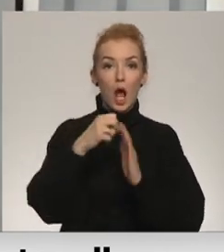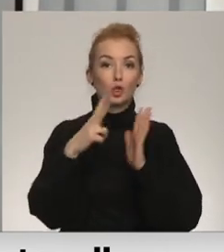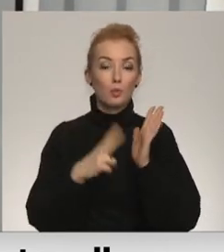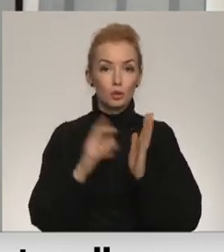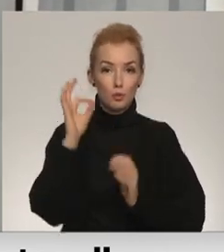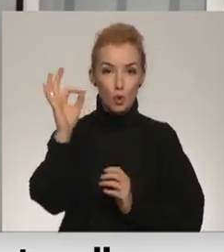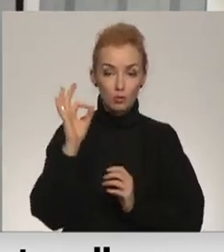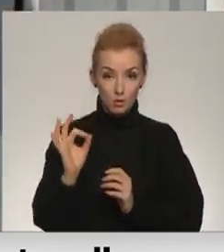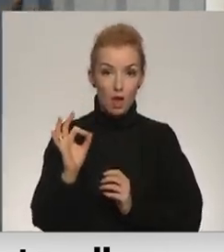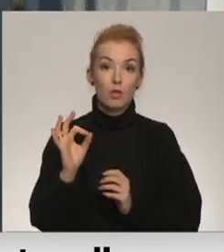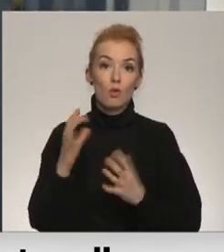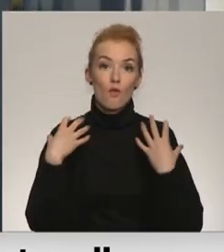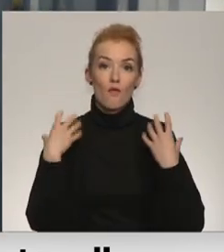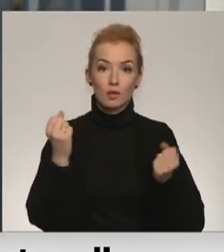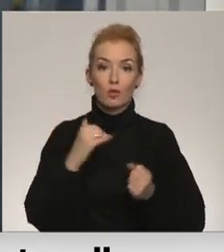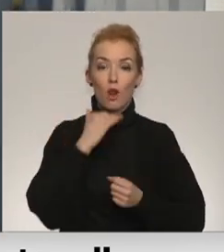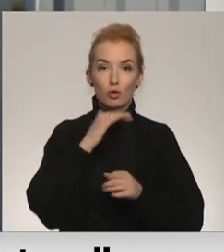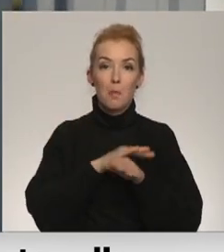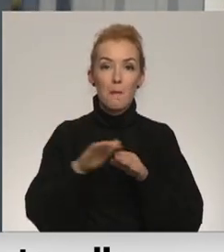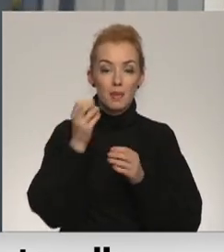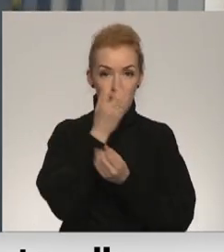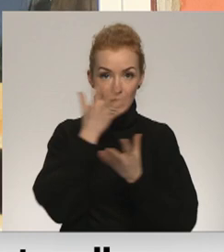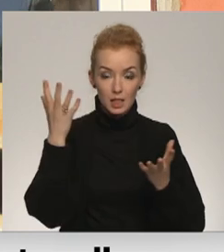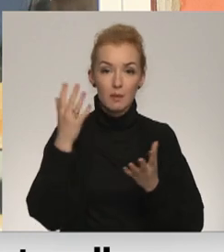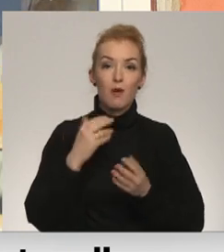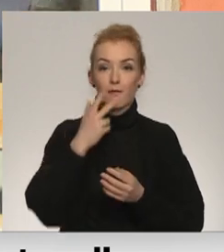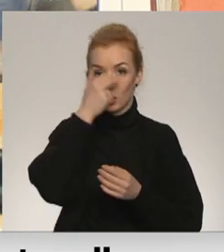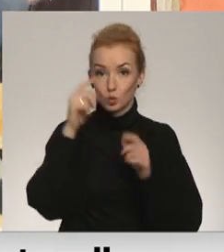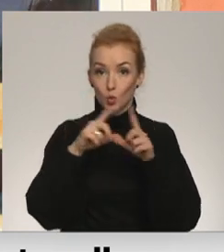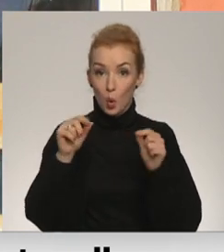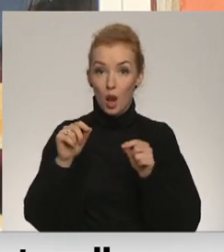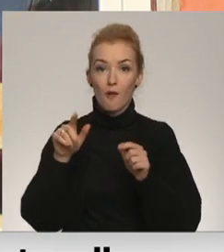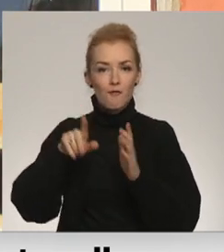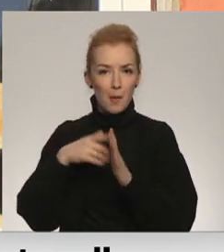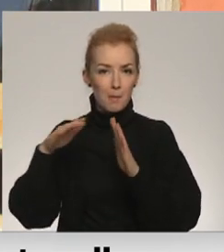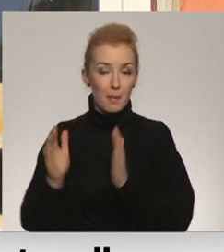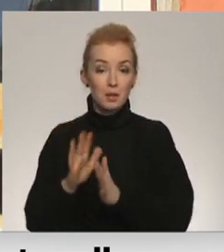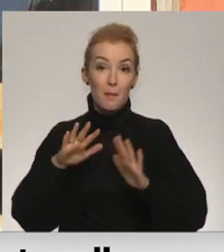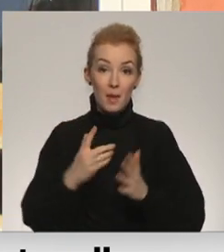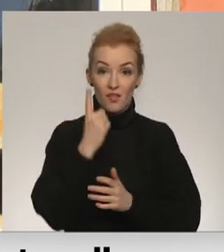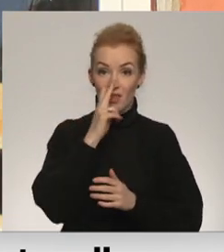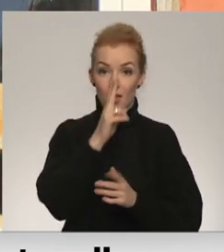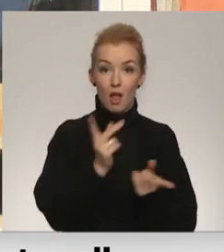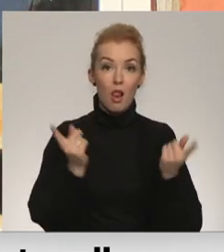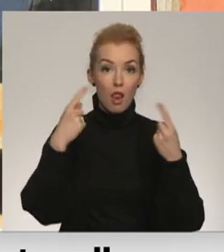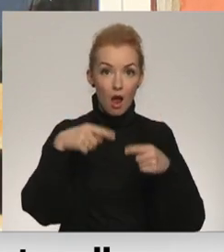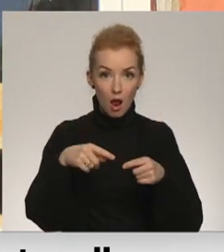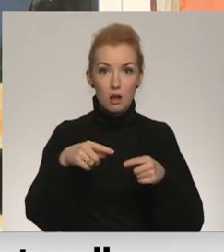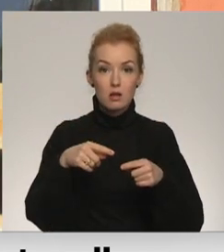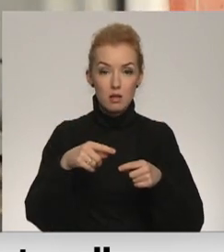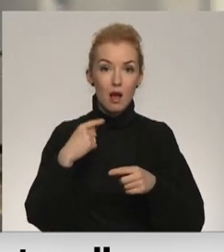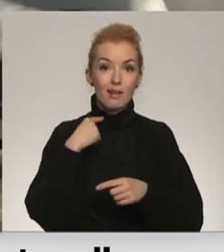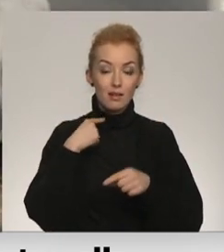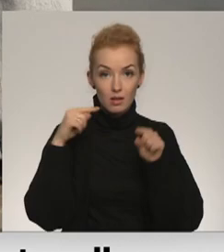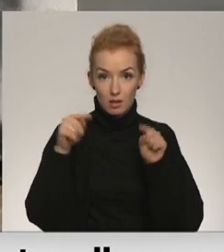veselu klašu pamatīzglītībā. Vidusskolas posmā vēl mazāk. Tomēr vienas nedēļas laikā viena, vismaz galvas